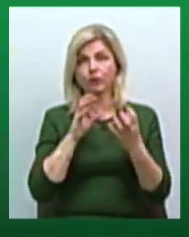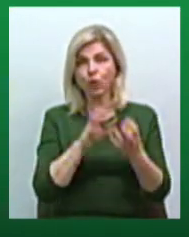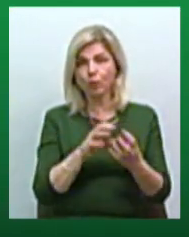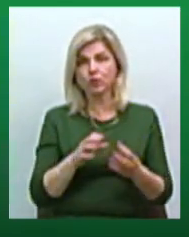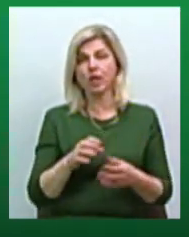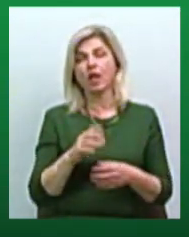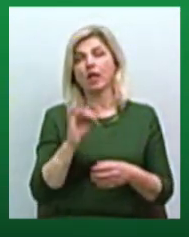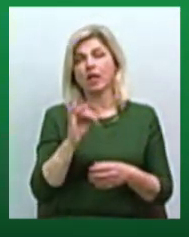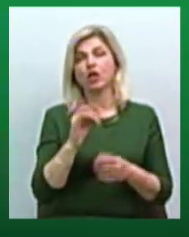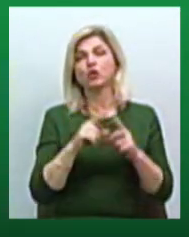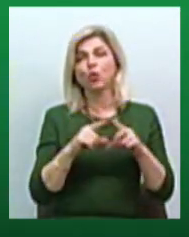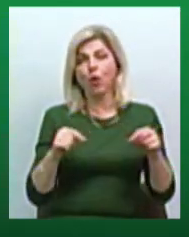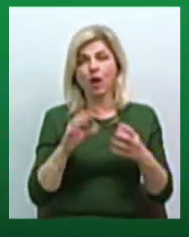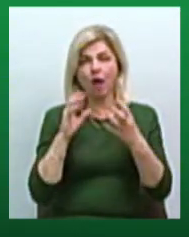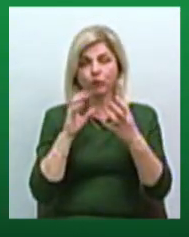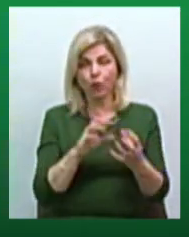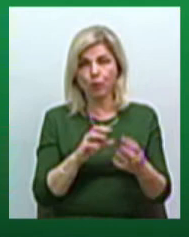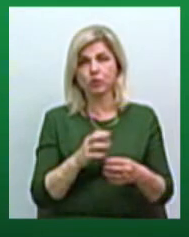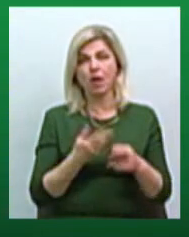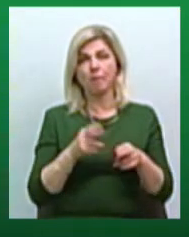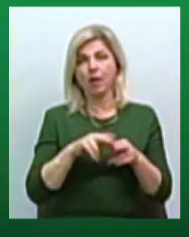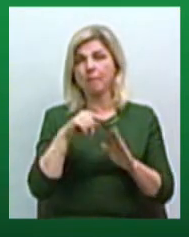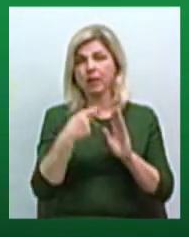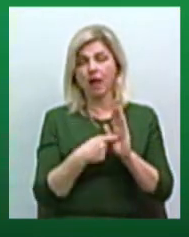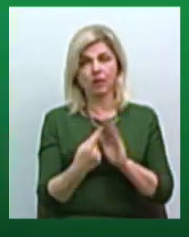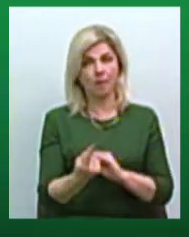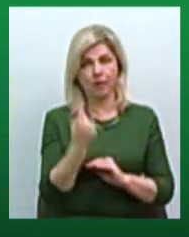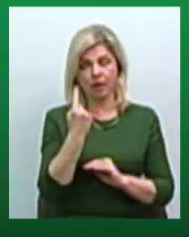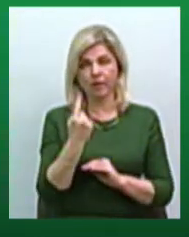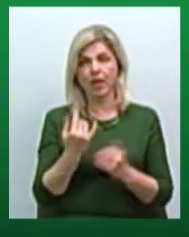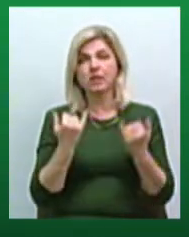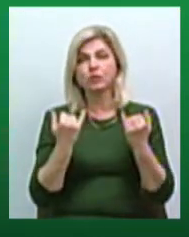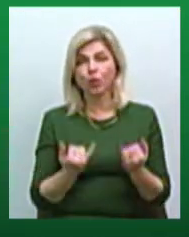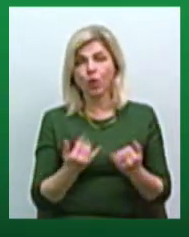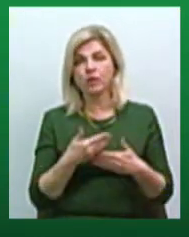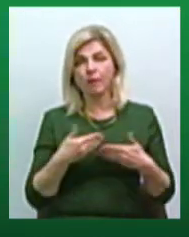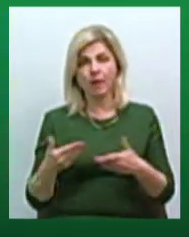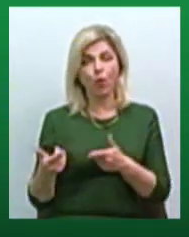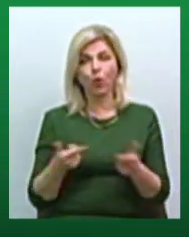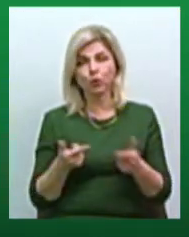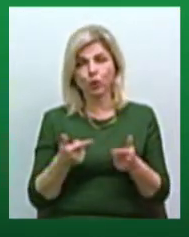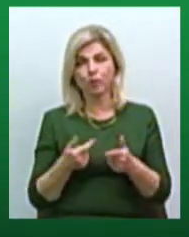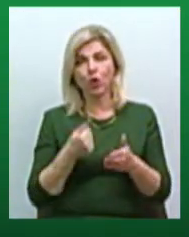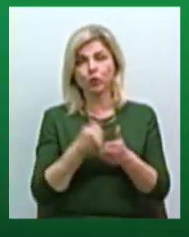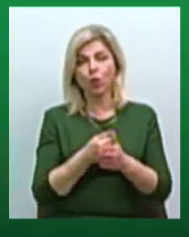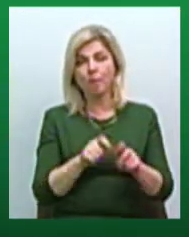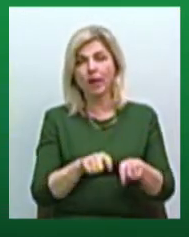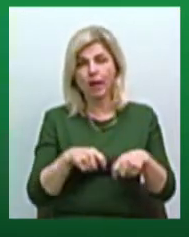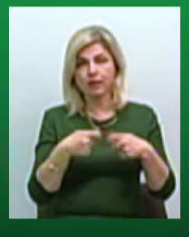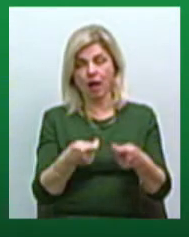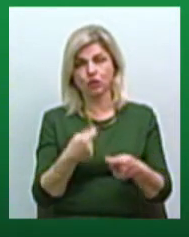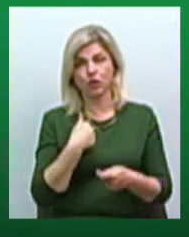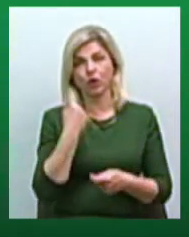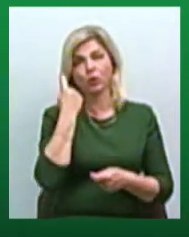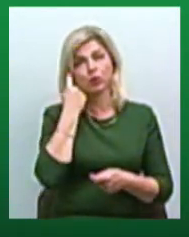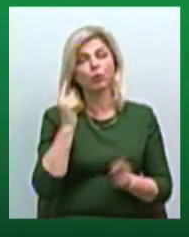Сьогодні проблема шкільні автобуси, тому це питання номер один. І ми сьогодні вже готуємося до передачі, я думаю, що передадуть.